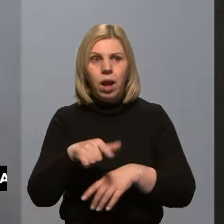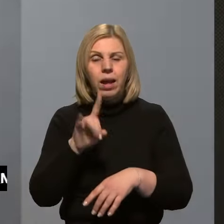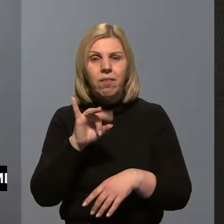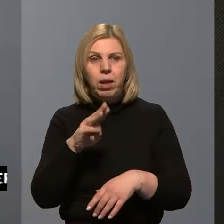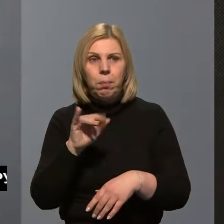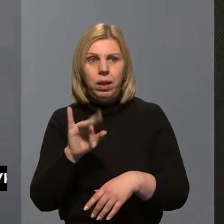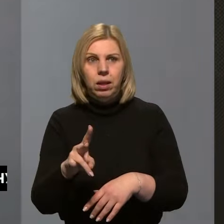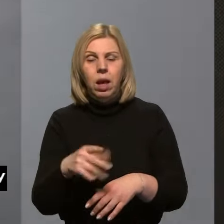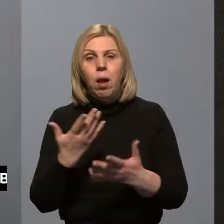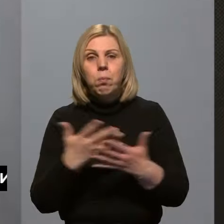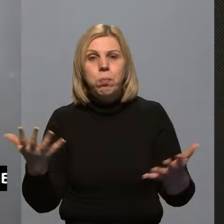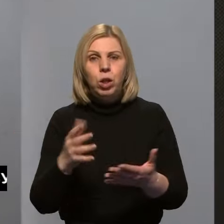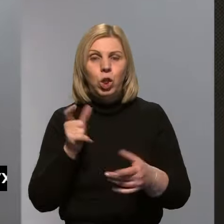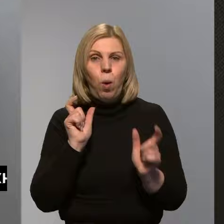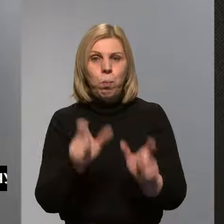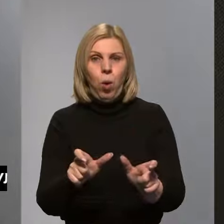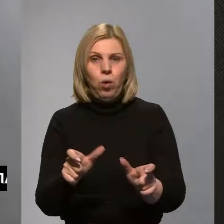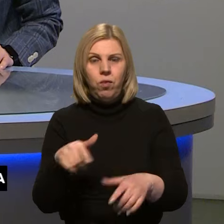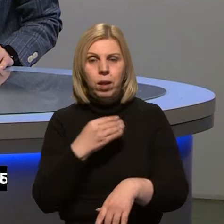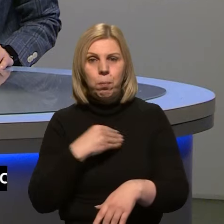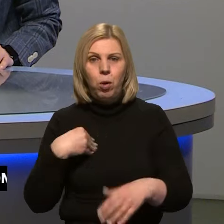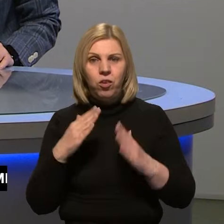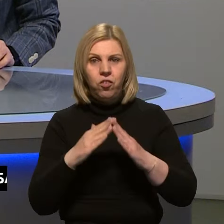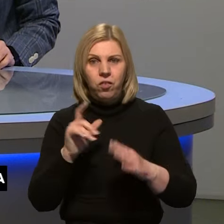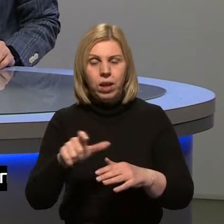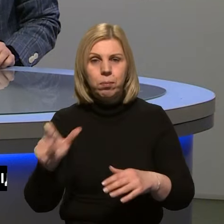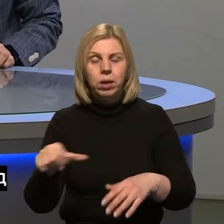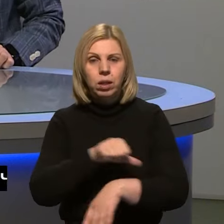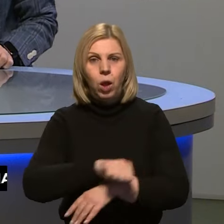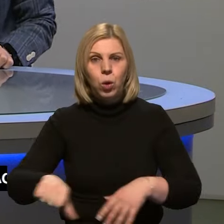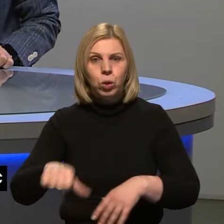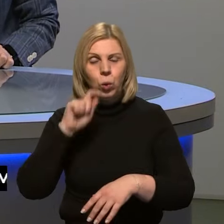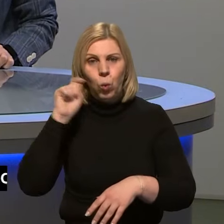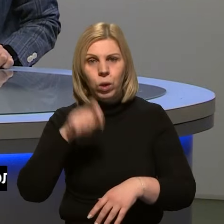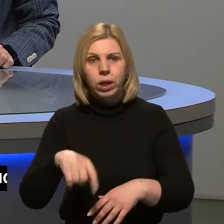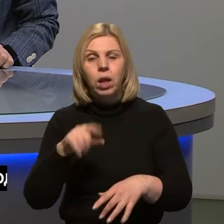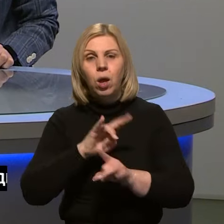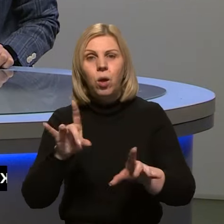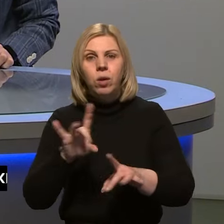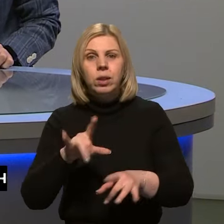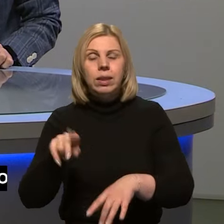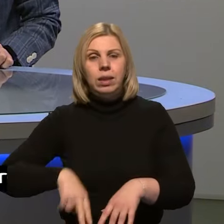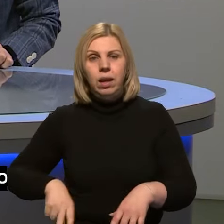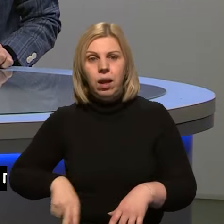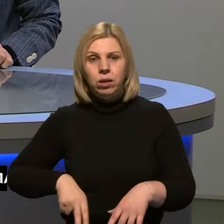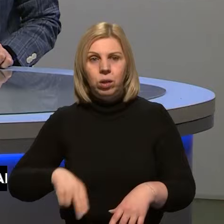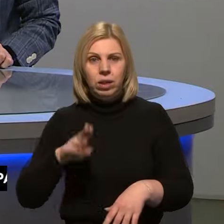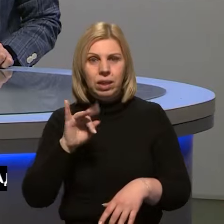Меклер. Більше про блокування польськими фермерами пунктів пропуску на кордоні з Україною говоримо із директором ТОВ